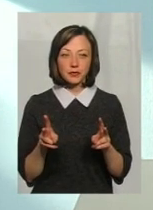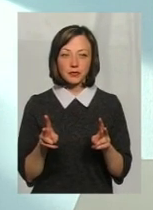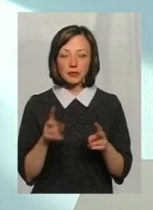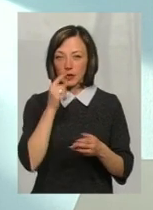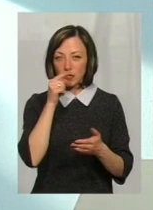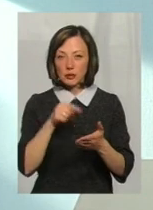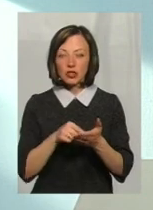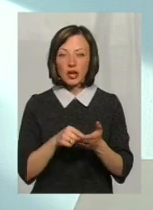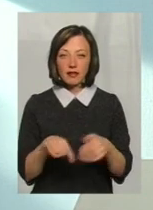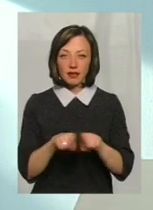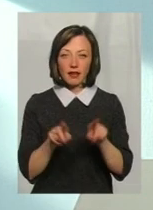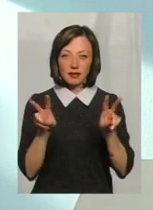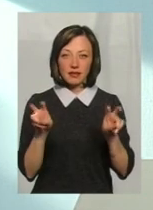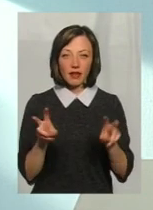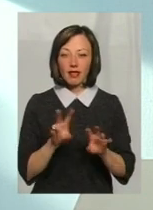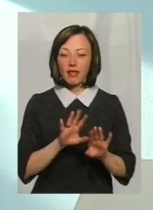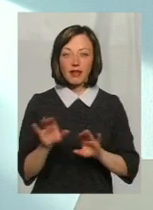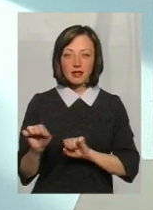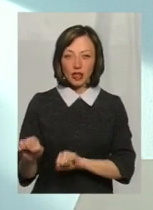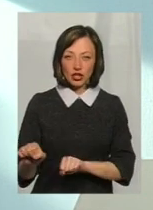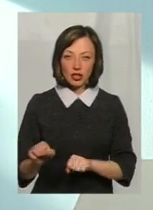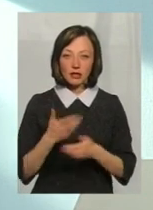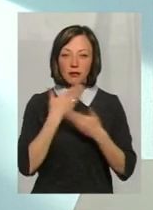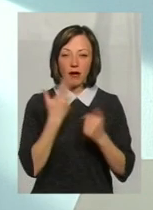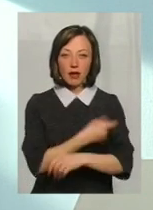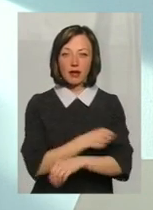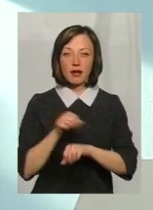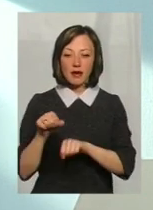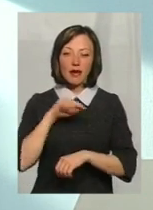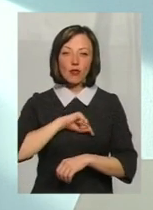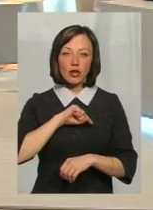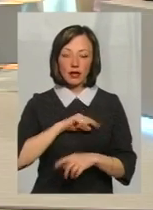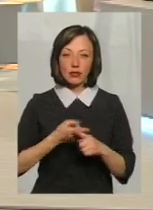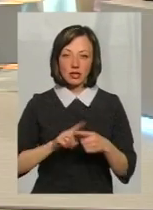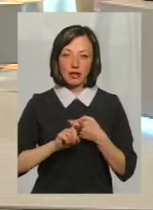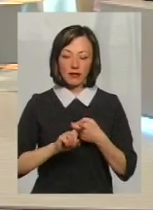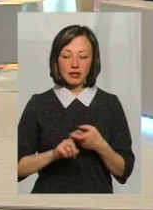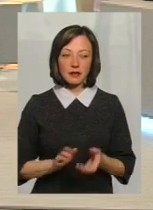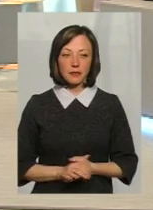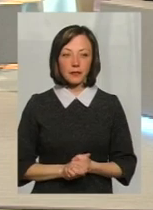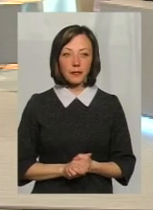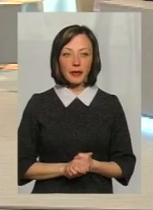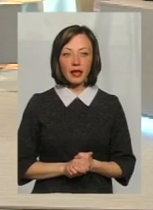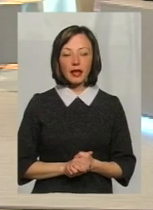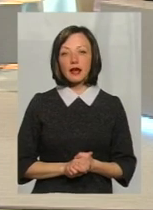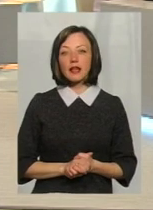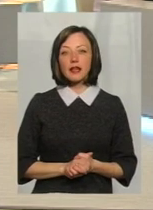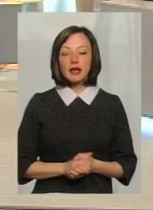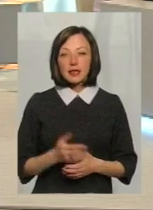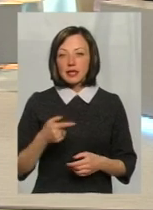мішені, так називаємо, які не захищені, тобто не мають імунітету до цієї інфекції. Ну, це йдеться тільки про